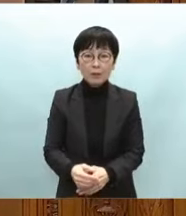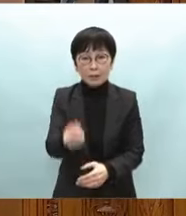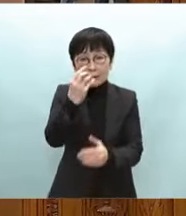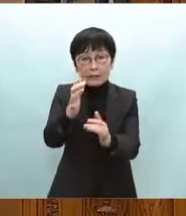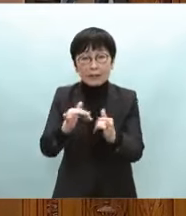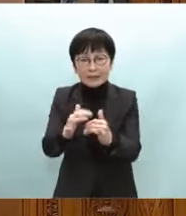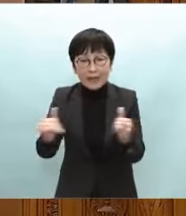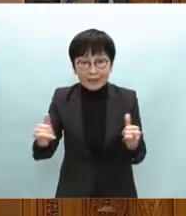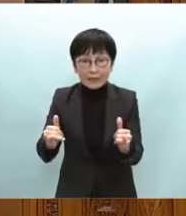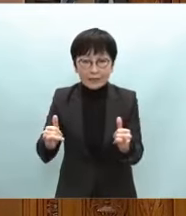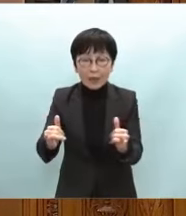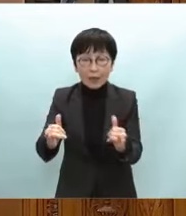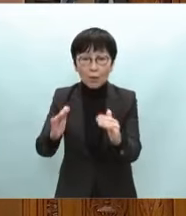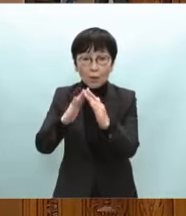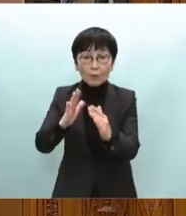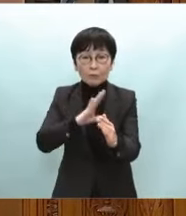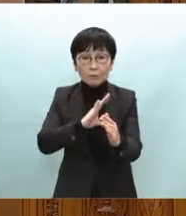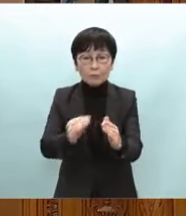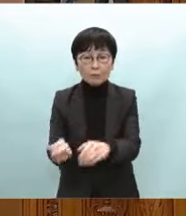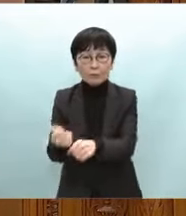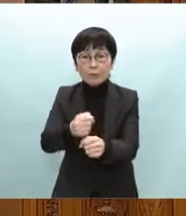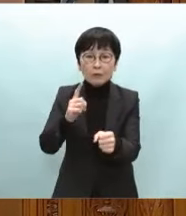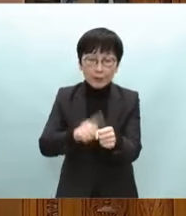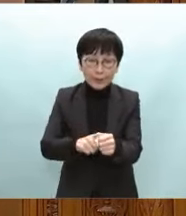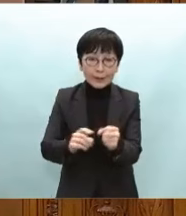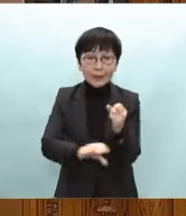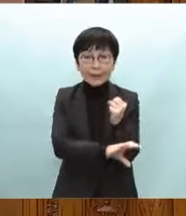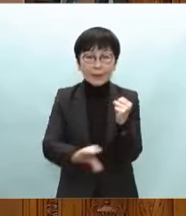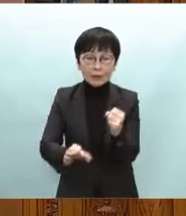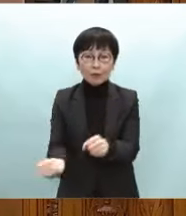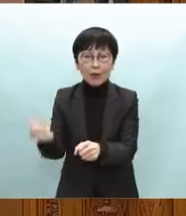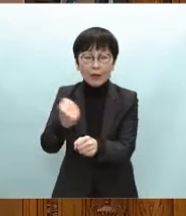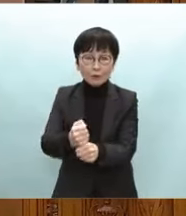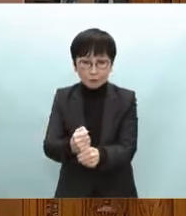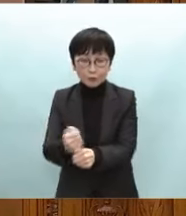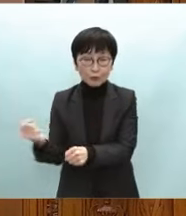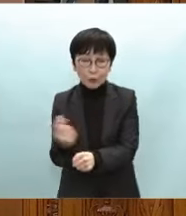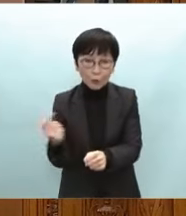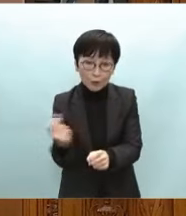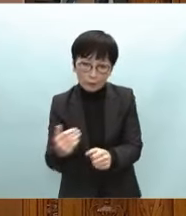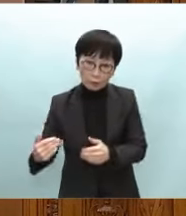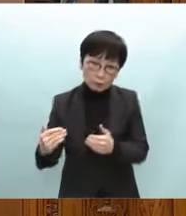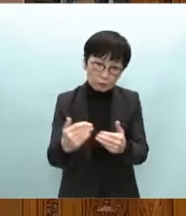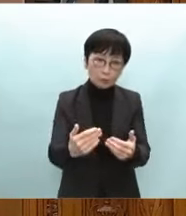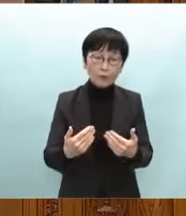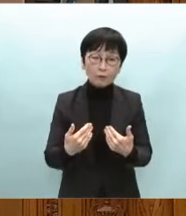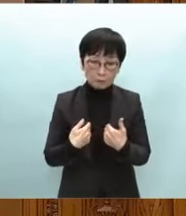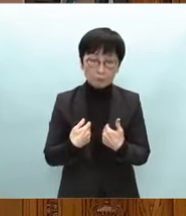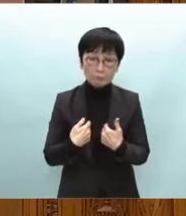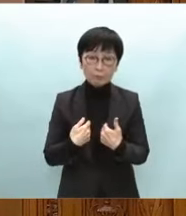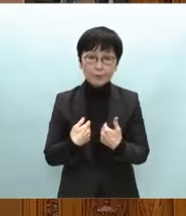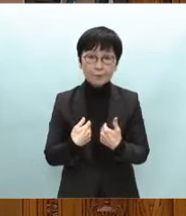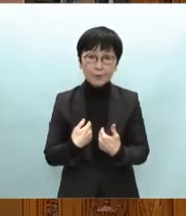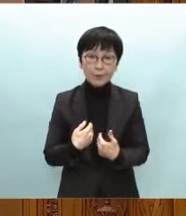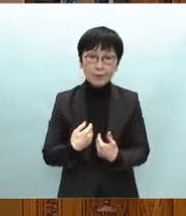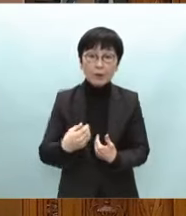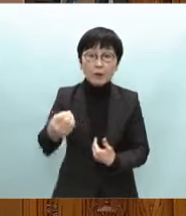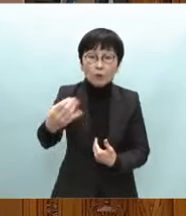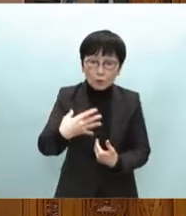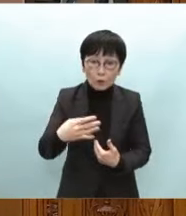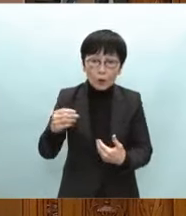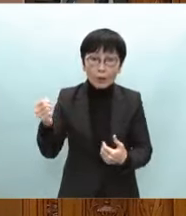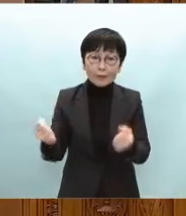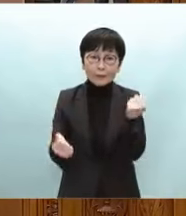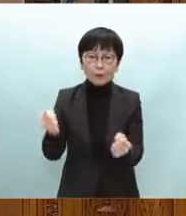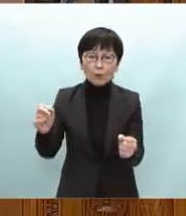還を実現するためにはインフラ復旧を加速化させる必要がありご指摘の自動車専用